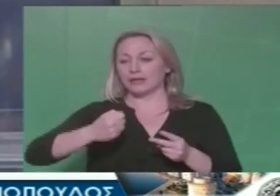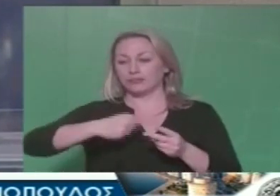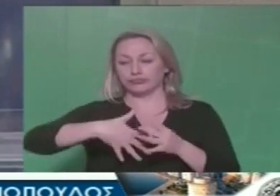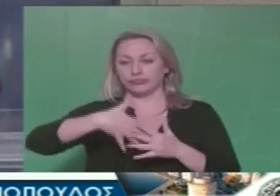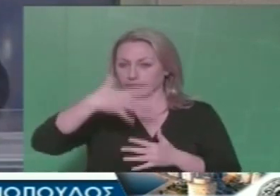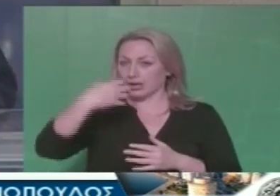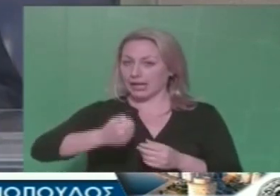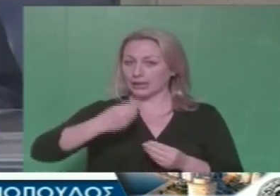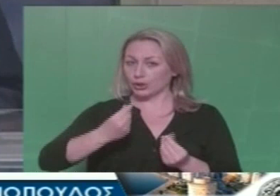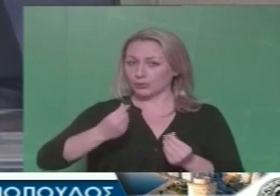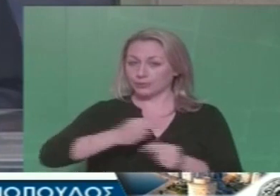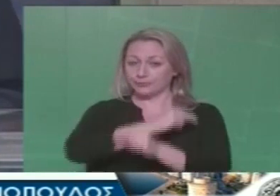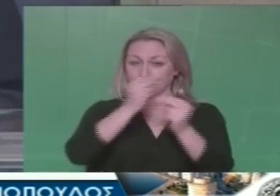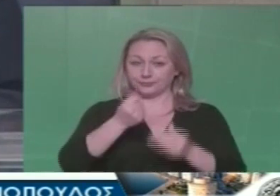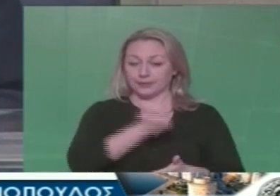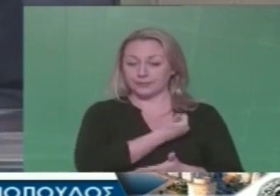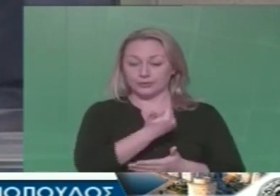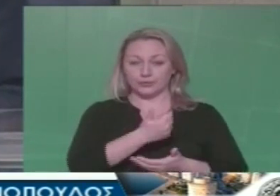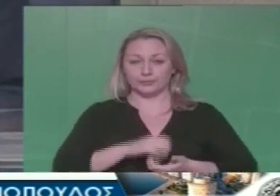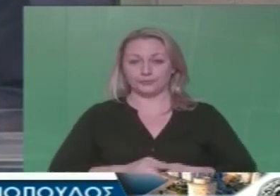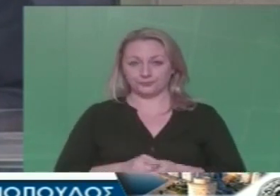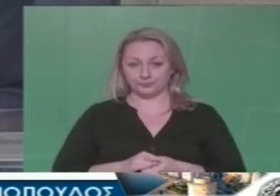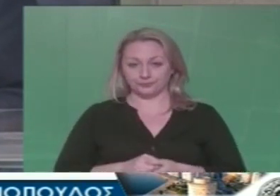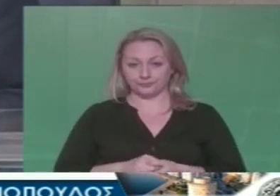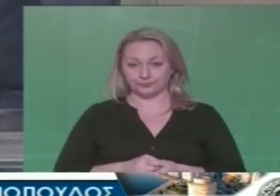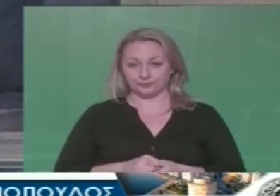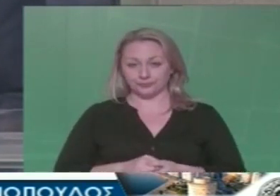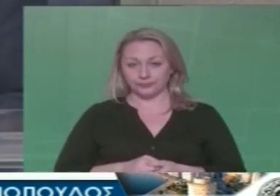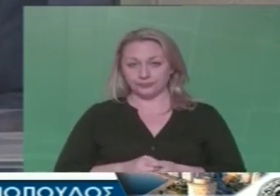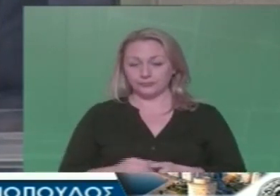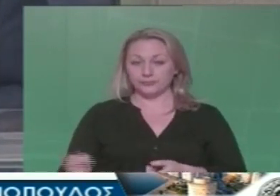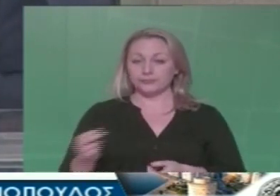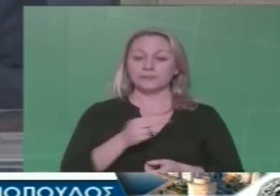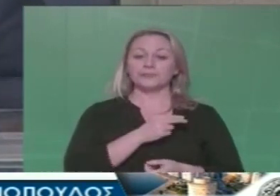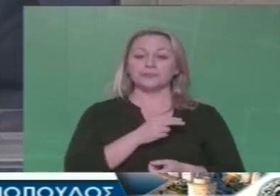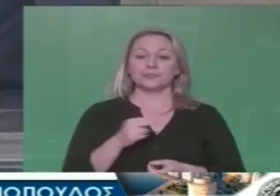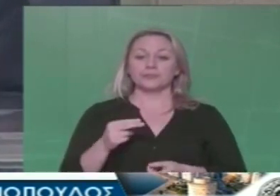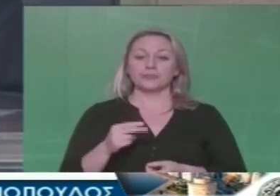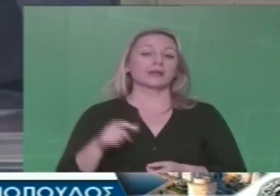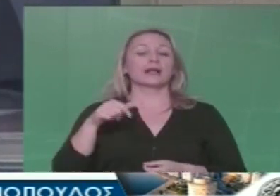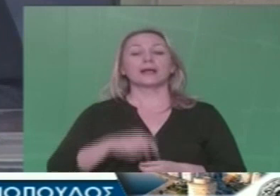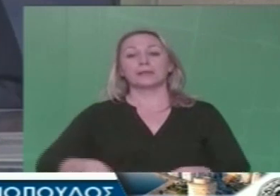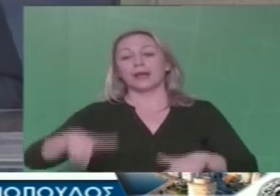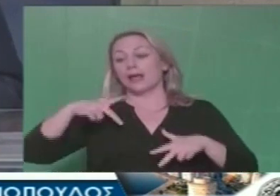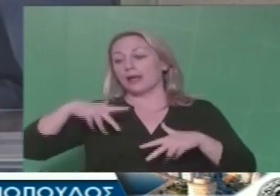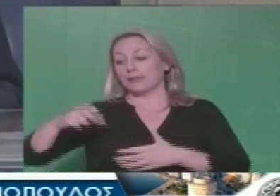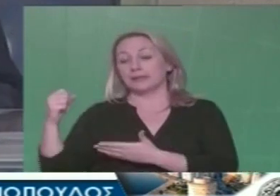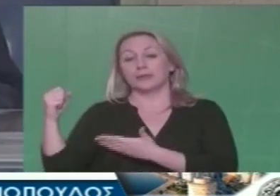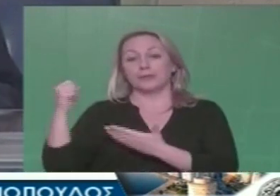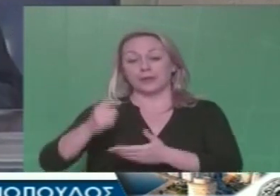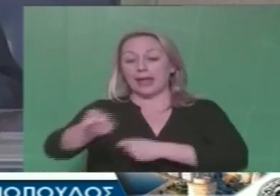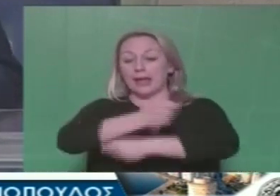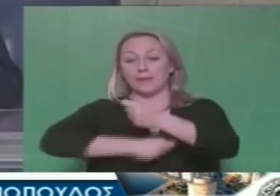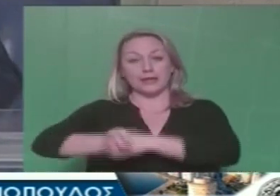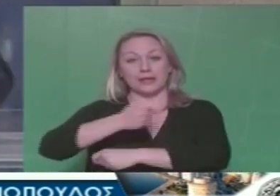άλλο, με διάφορους τρόπους γίνονται αυτές τις πράξεις. Έχουμε, από την άλλη, την αύξηση των κονδυλίων στον κρατικό προϋπολογισμό υπέρ των μεγάλων